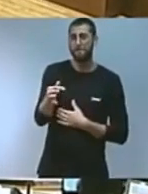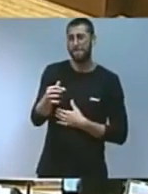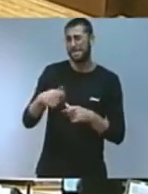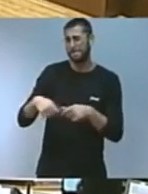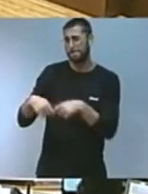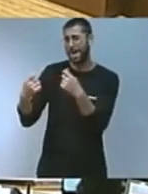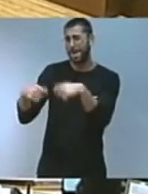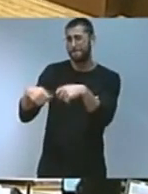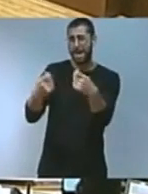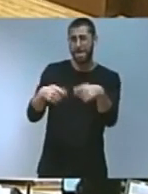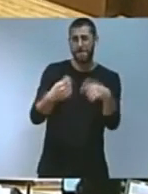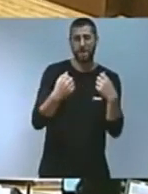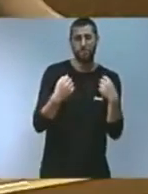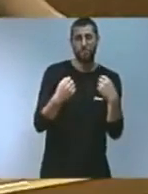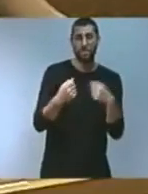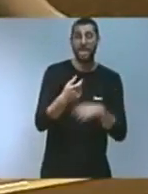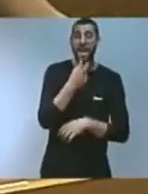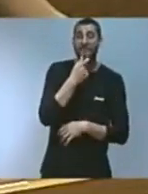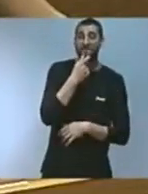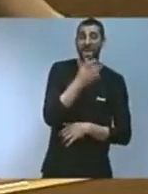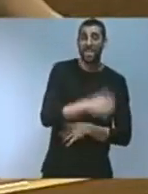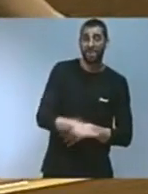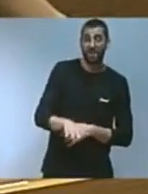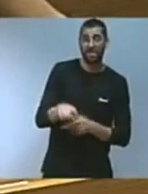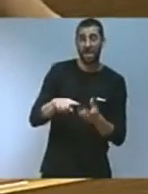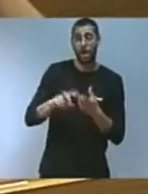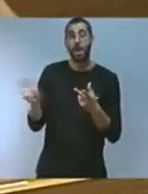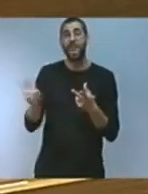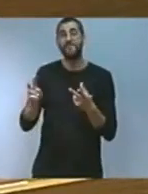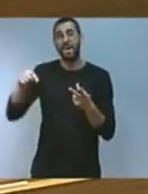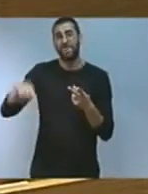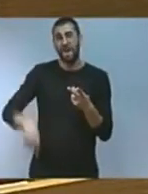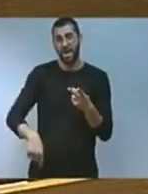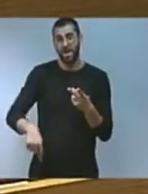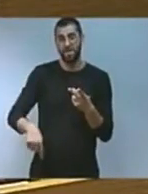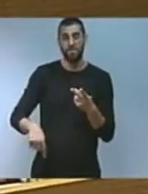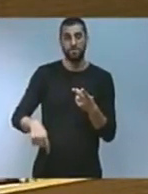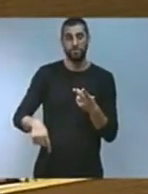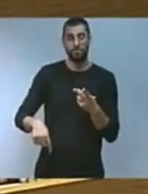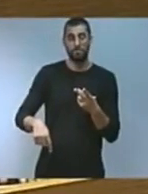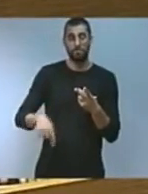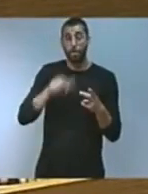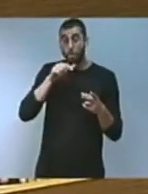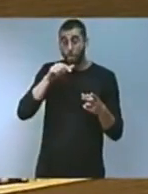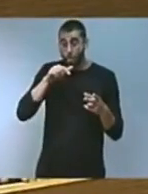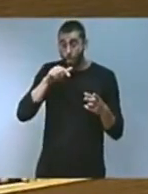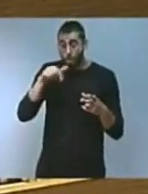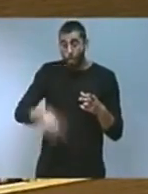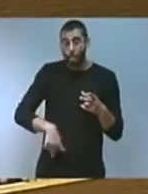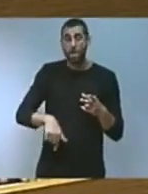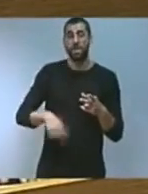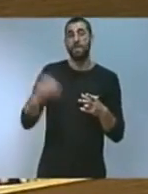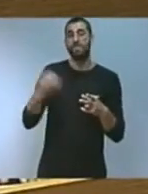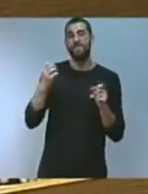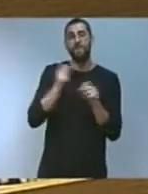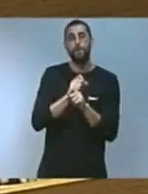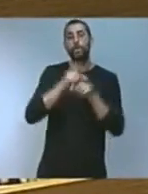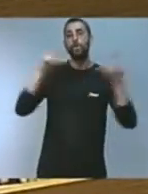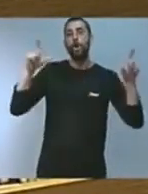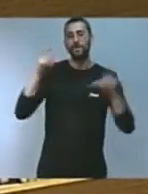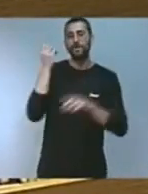fonamentalment en la Vall d'Albaida i la Vega Baja, han de tindre avui una presència destacada en les